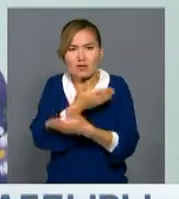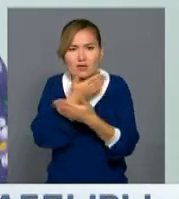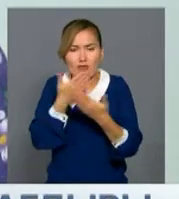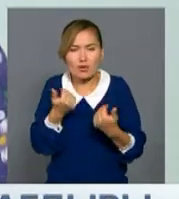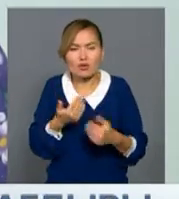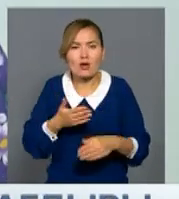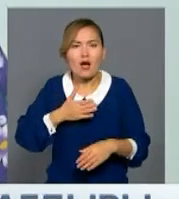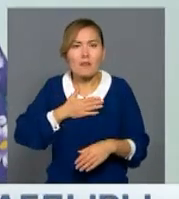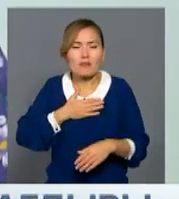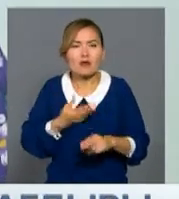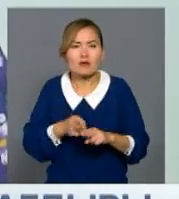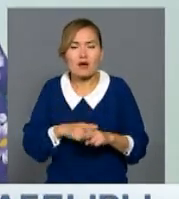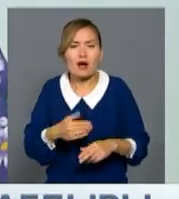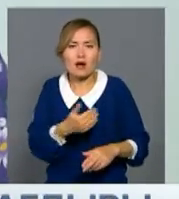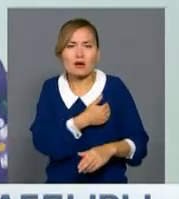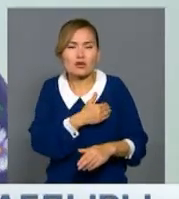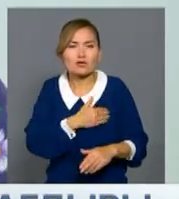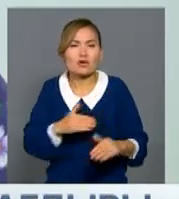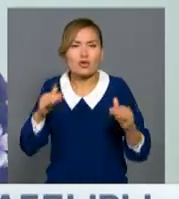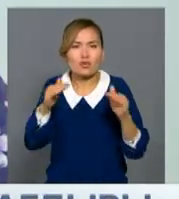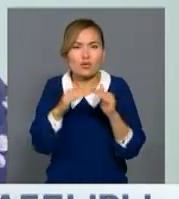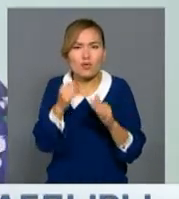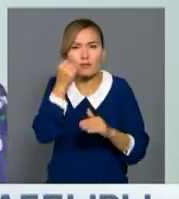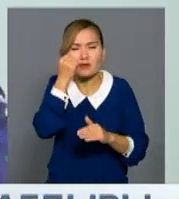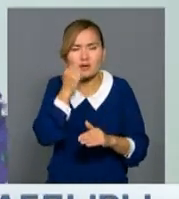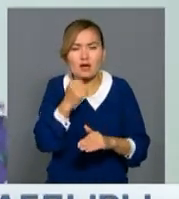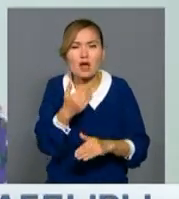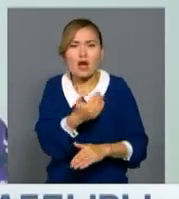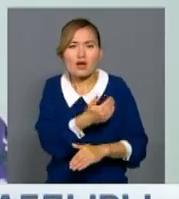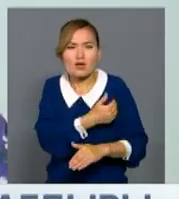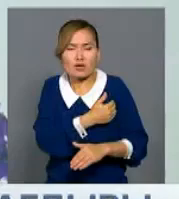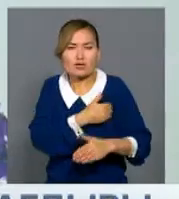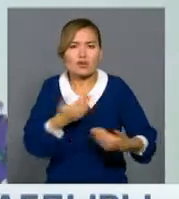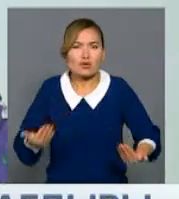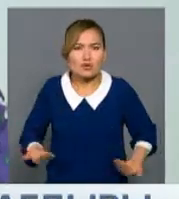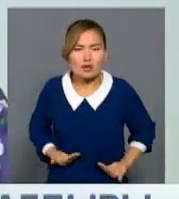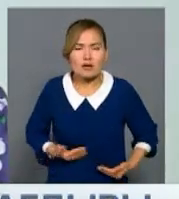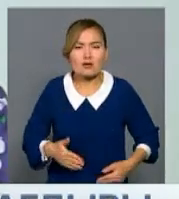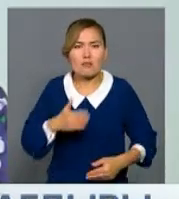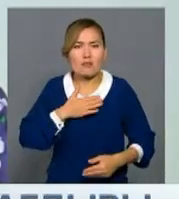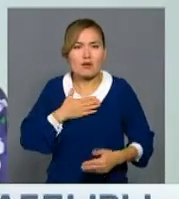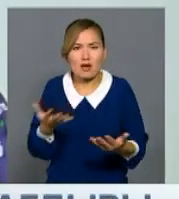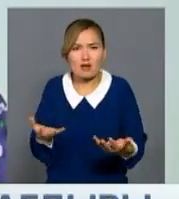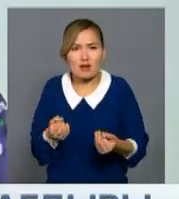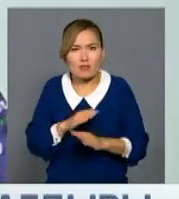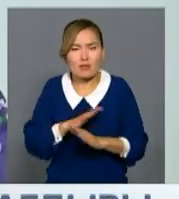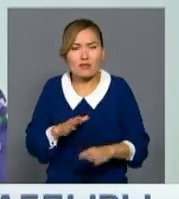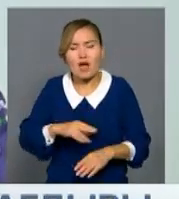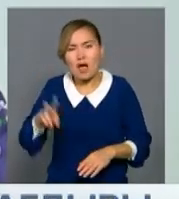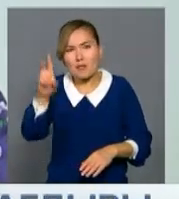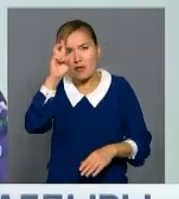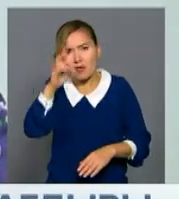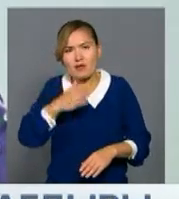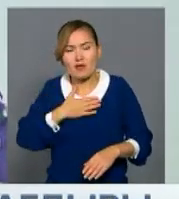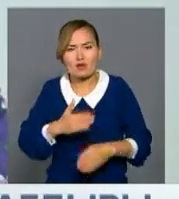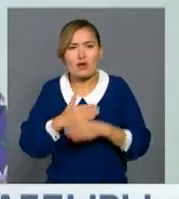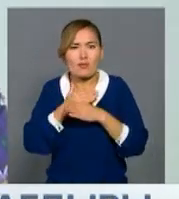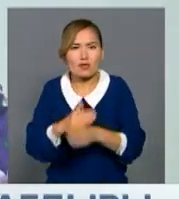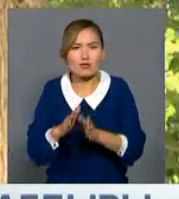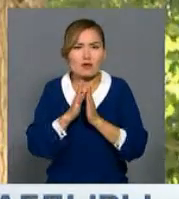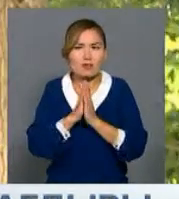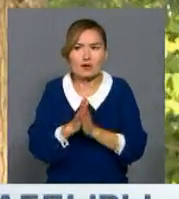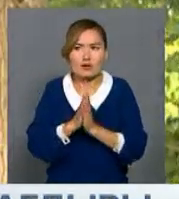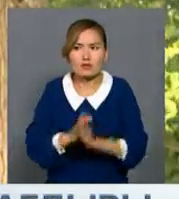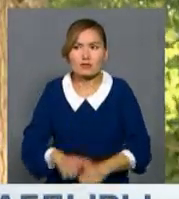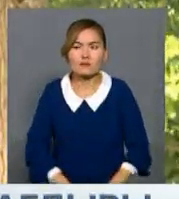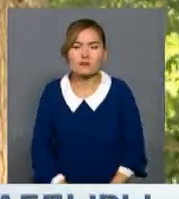жақ мені алмады. Мен елді жерді қорғауға қызмет еттім. Енді ең болмаса, мемлекет өз қарауына алса екен.